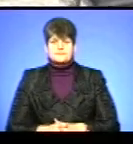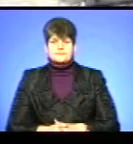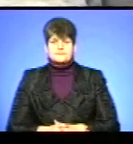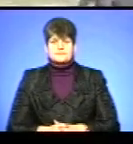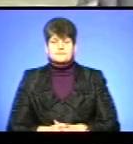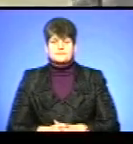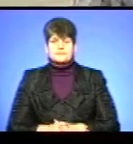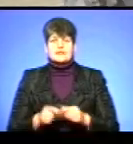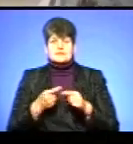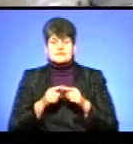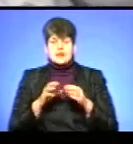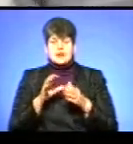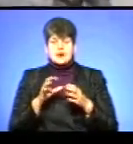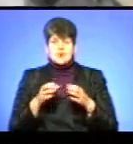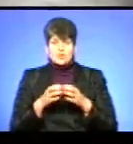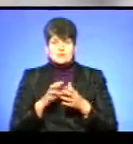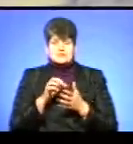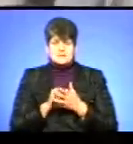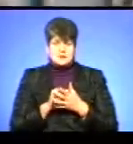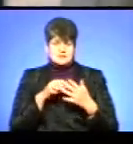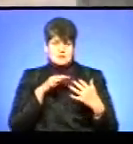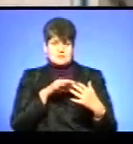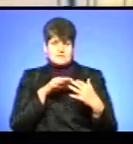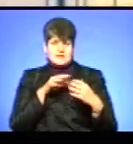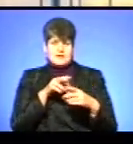Ця група займається на вогневому рубежі.